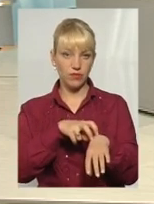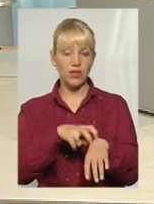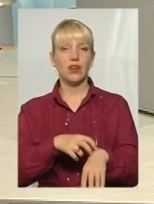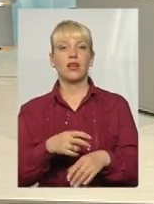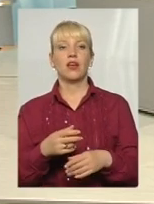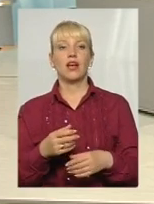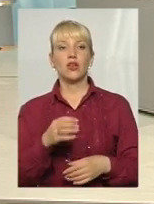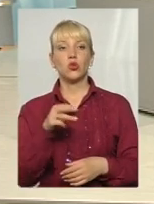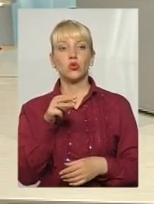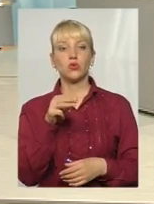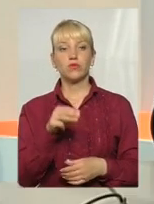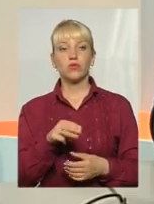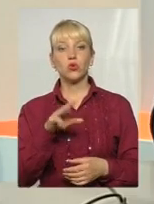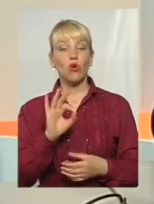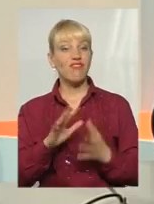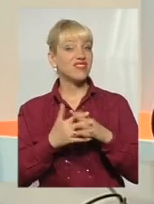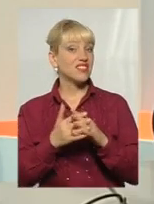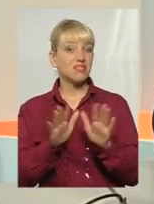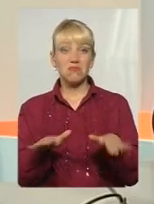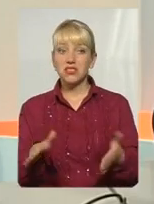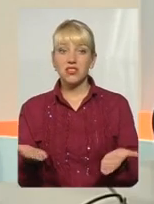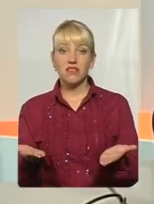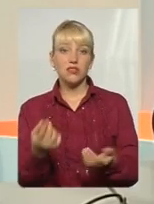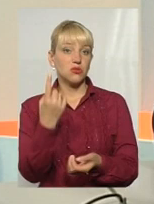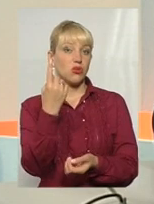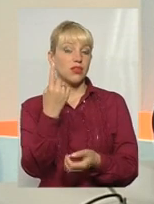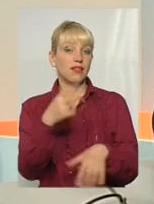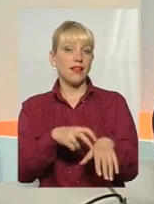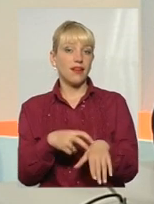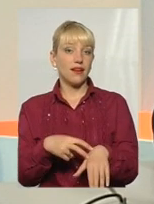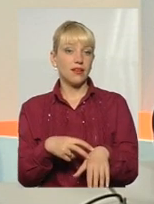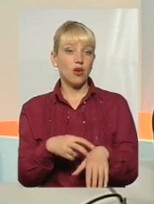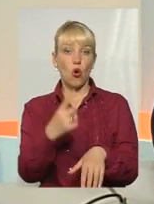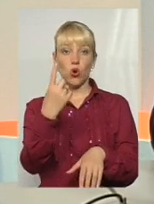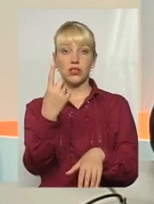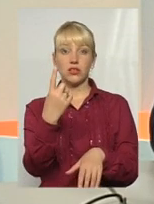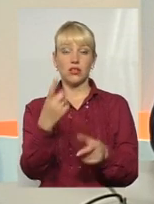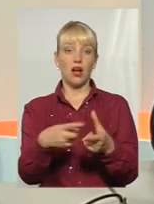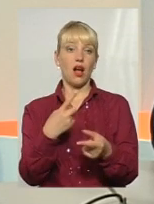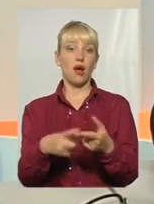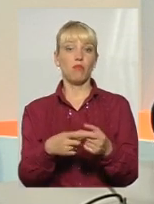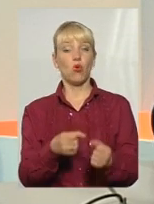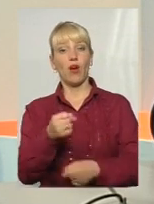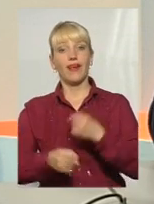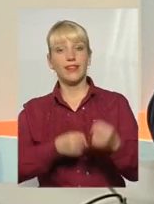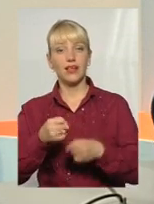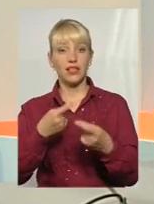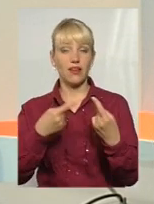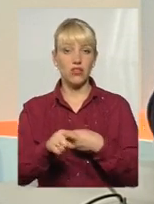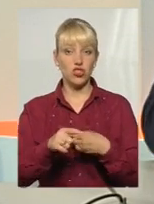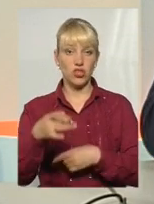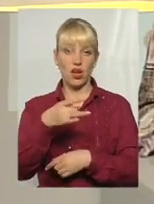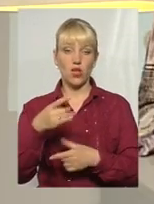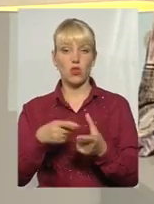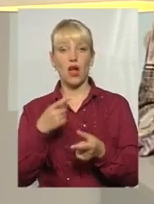педіатра, то в сільській місцевіці один лікар. Один лікар або їхати в другий район, або за